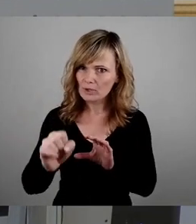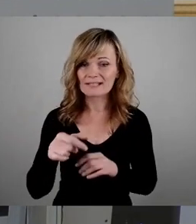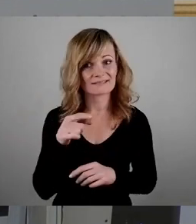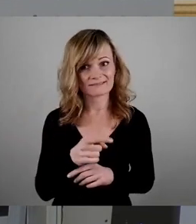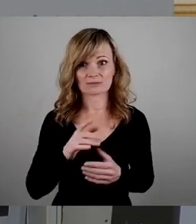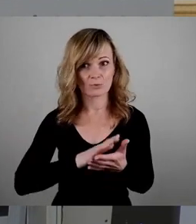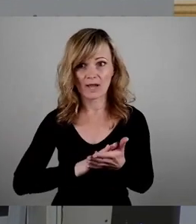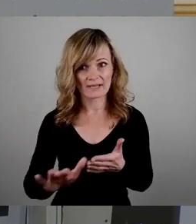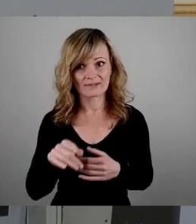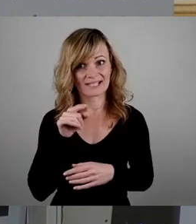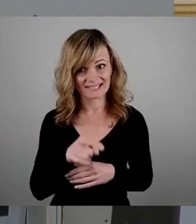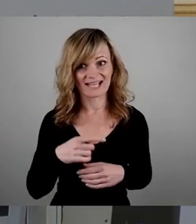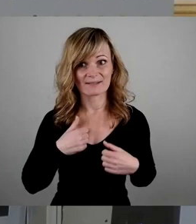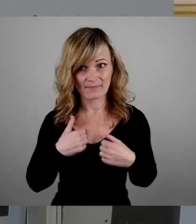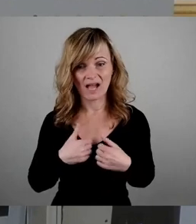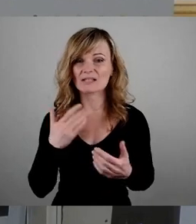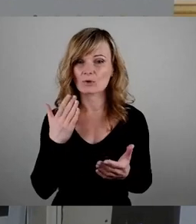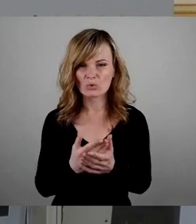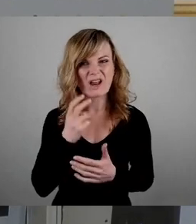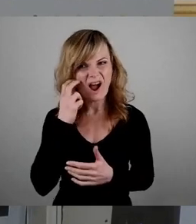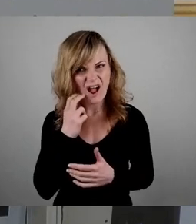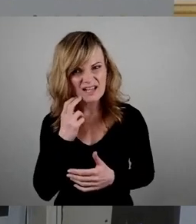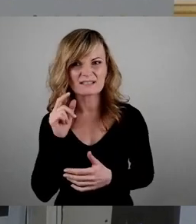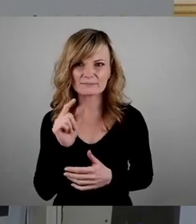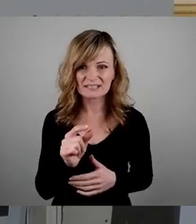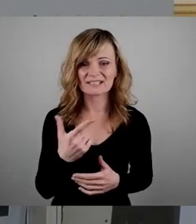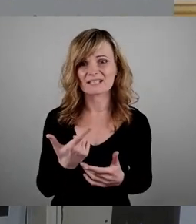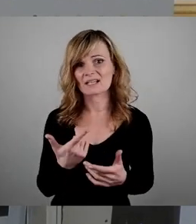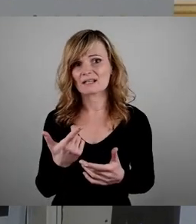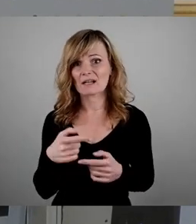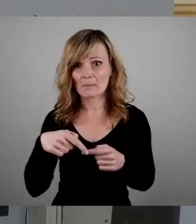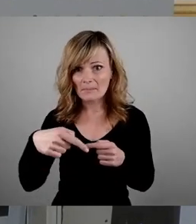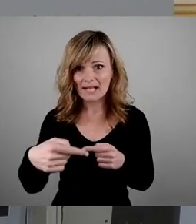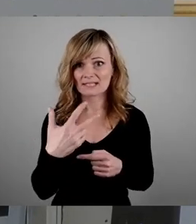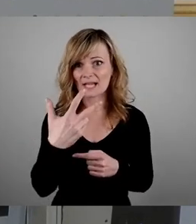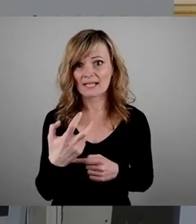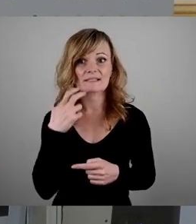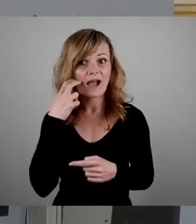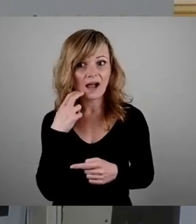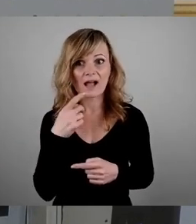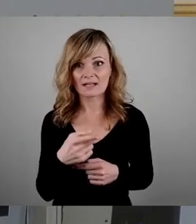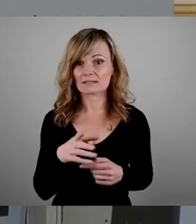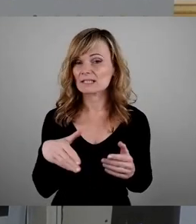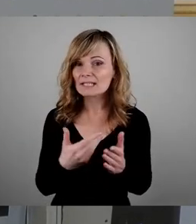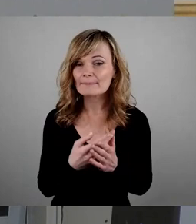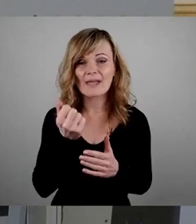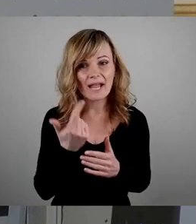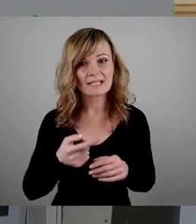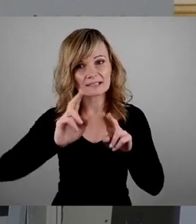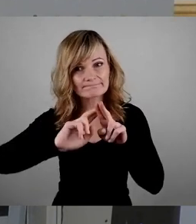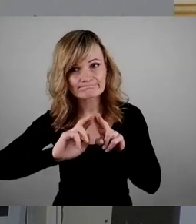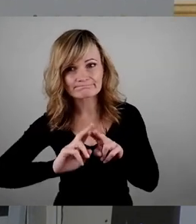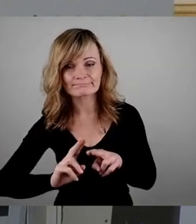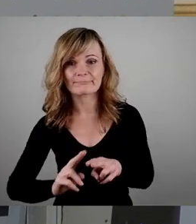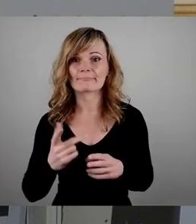inzwischen auch, hat ein paar Jahre auf dem Buckel, ist inzwischen, wird 30 Jahre alt. Da gibt es auch einiges zu tun, auch einiges